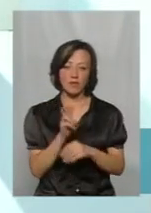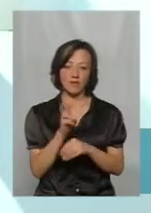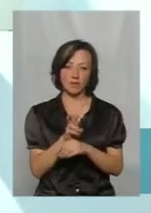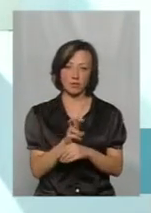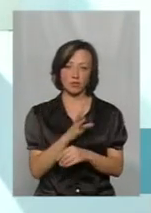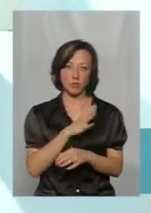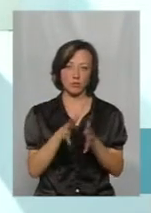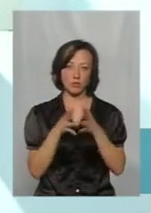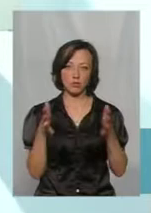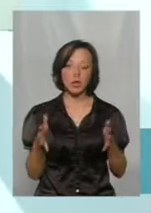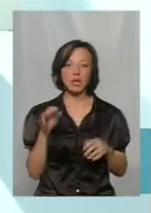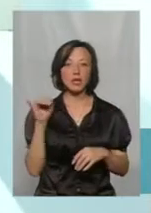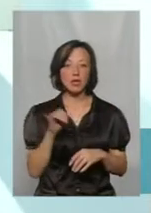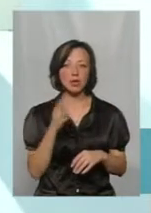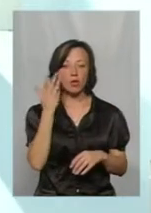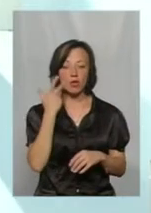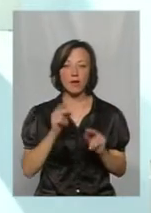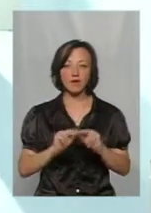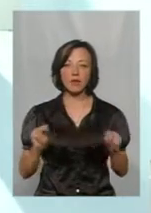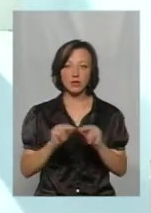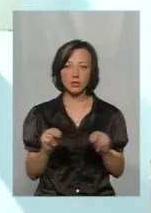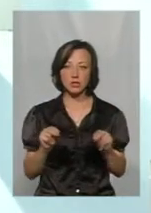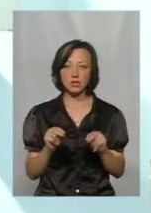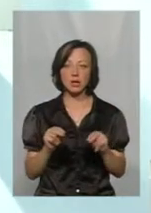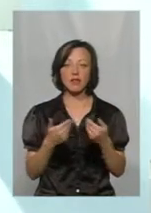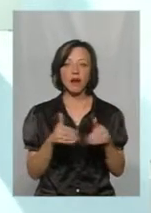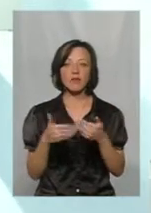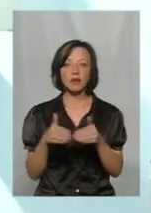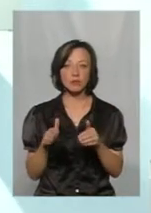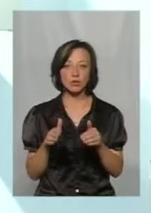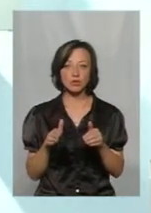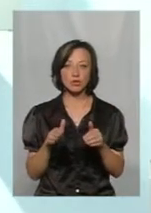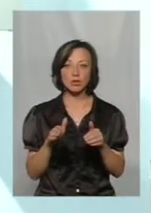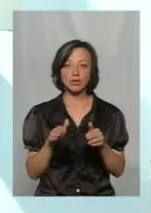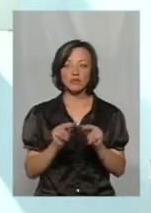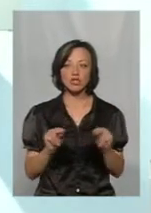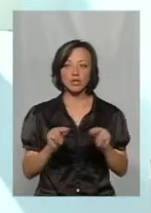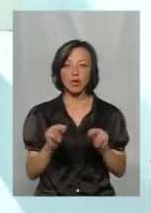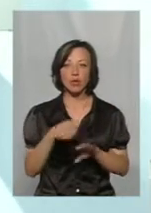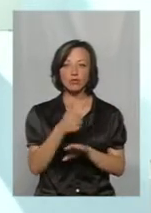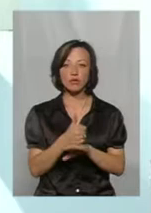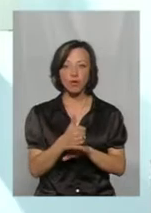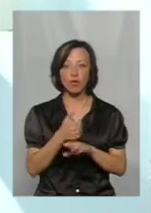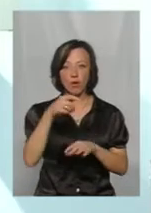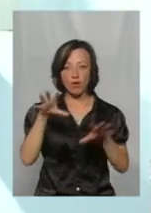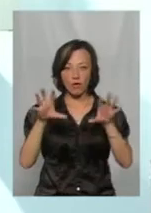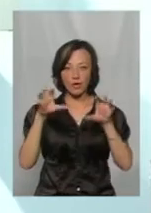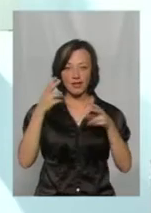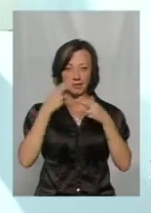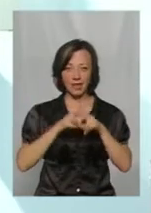І коли викладачі, навіть на випуску, вчитель основ володіння архтехнікою,